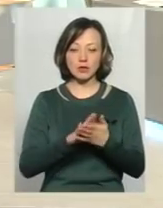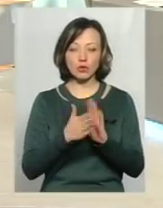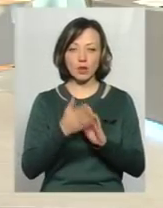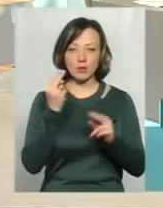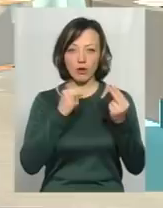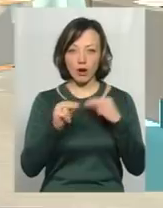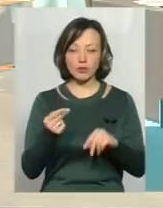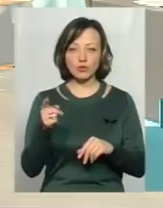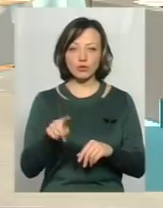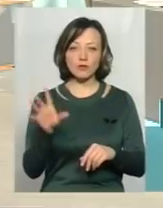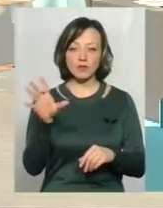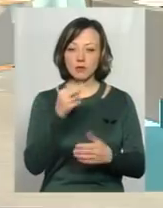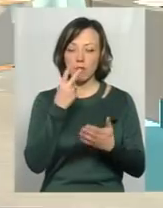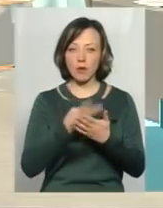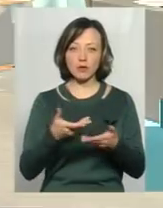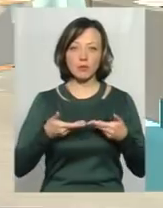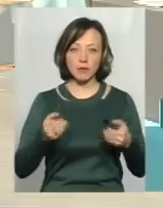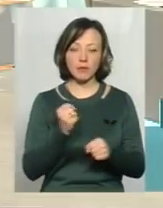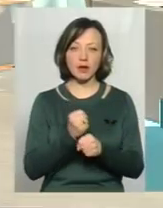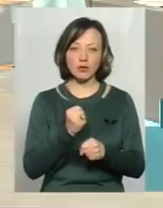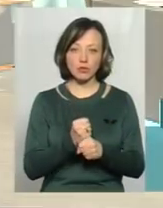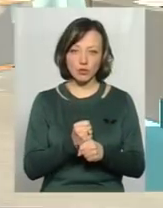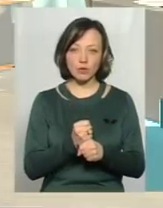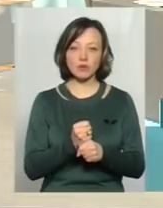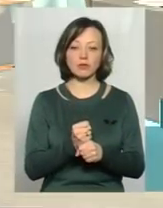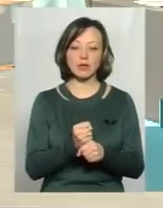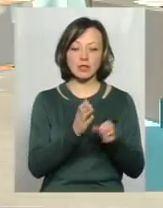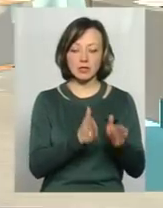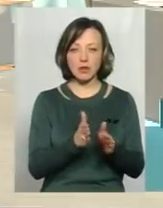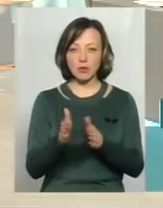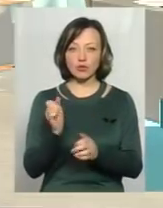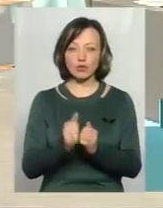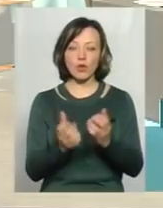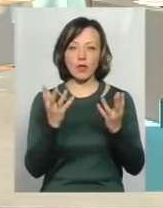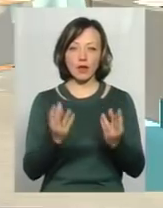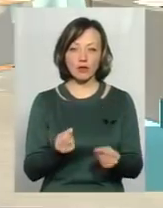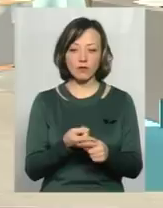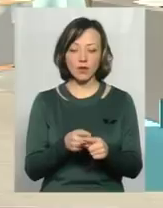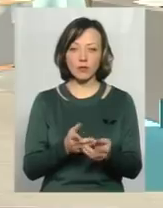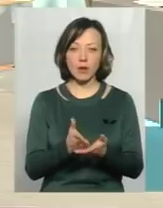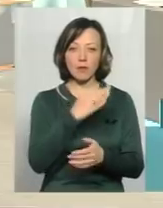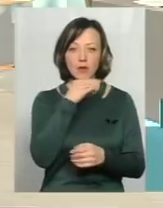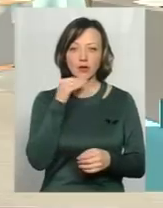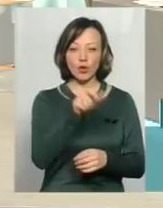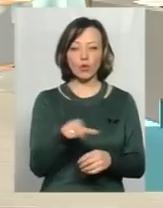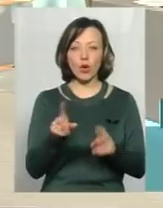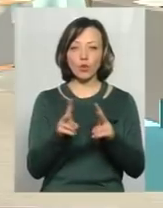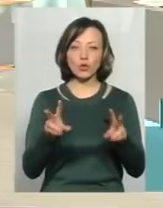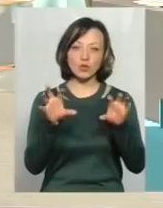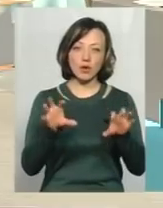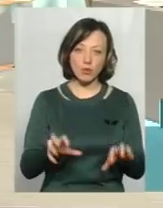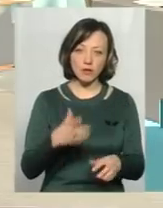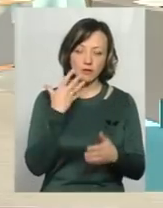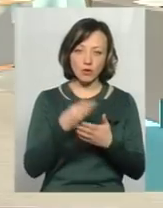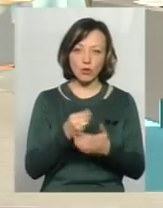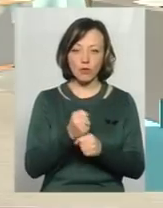покращення, тому що всі побачили, що ми працюємо цілеспрямовано, щоденно в даному напрямку. І багато людей, хто легалізувався, а хто просто вже з